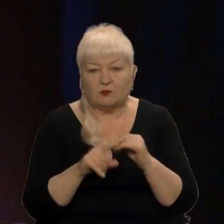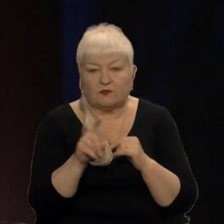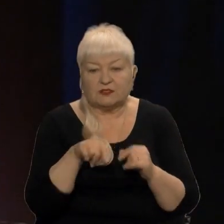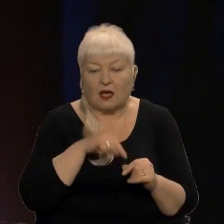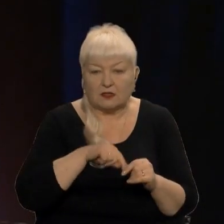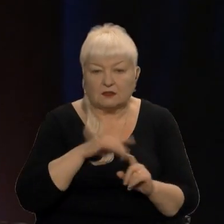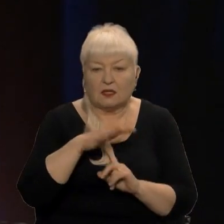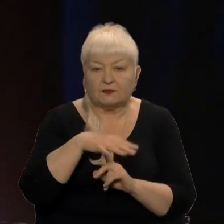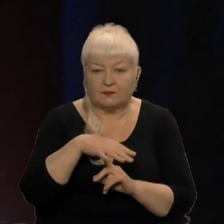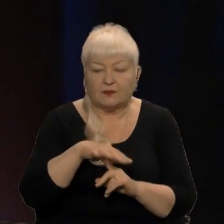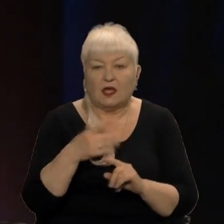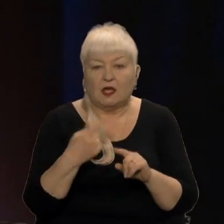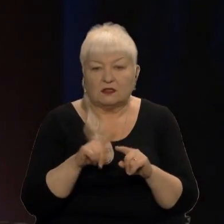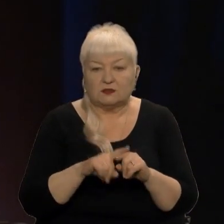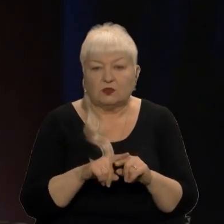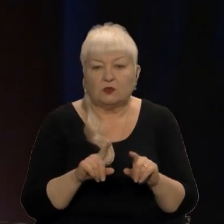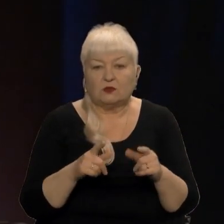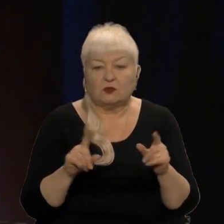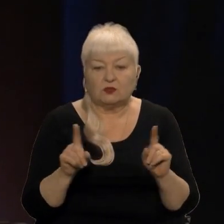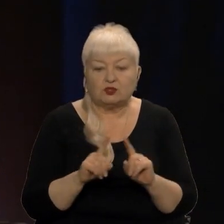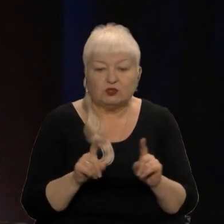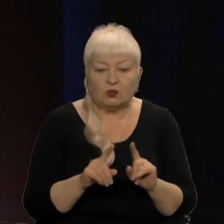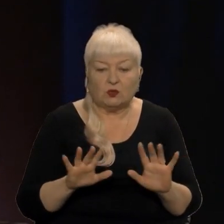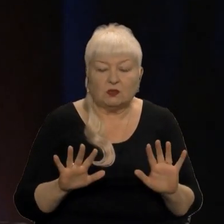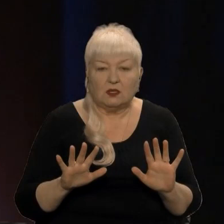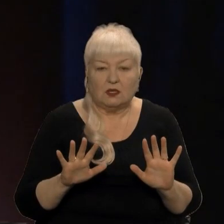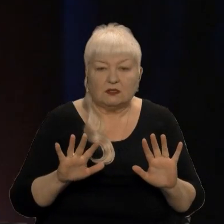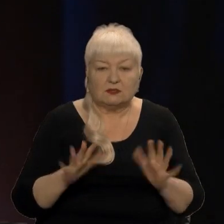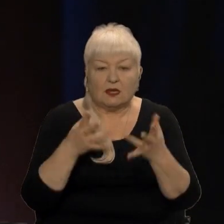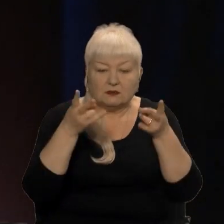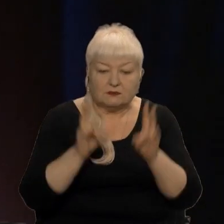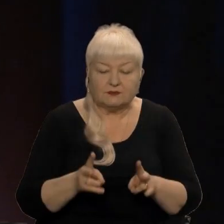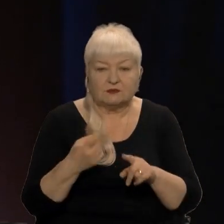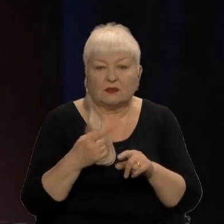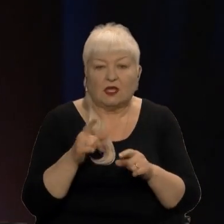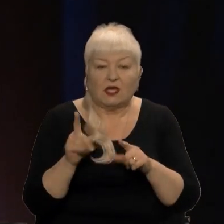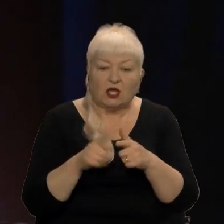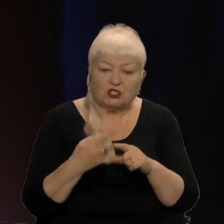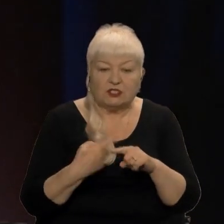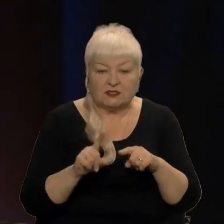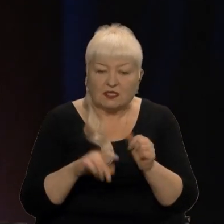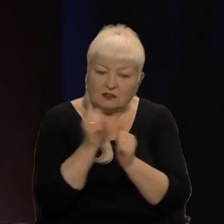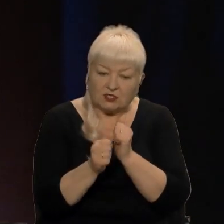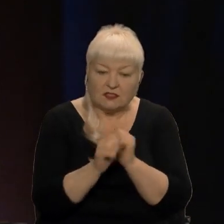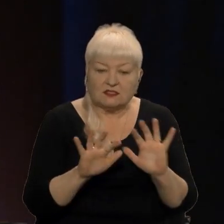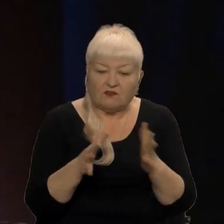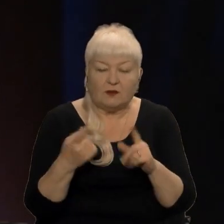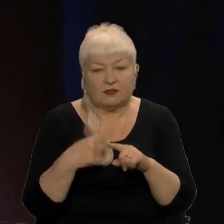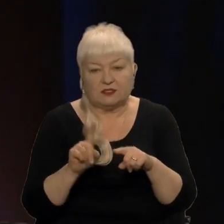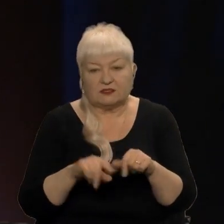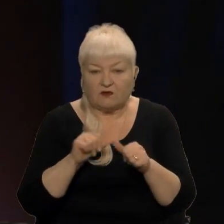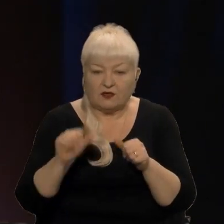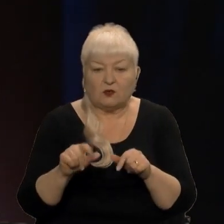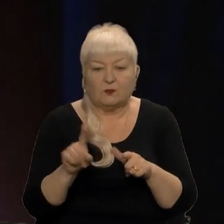гелікоптеру «Суперпума», на якому трапилася катастрофа. Чи це часті випадки, чи це все ж таки більше виключення, і чи є вони